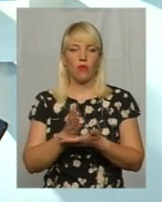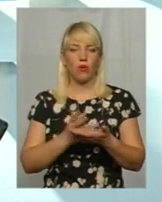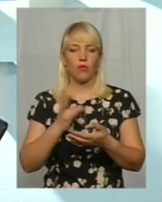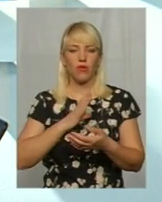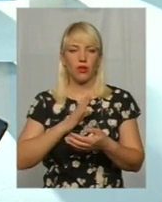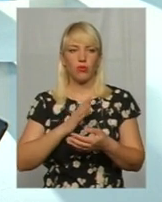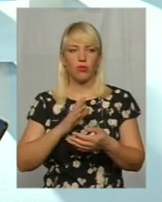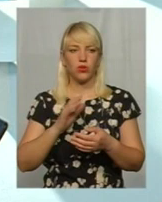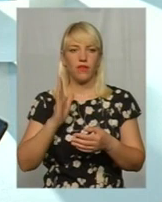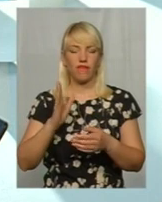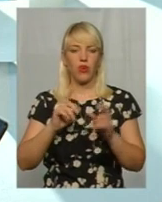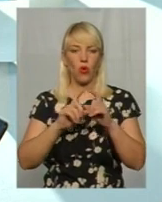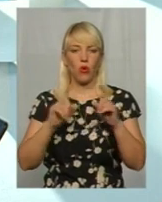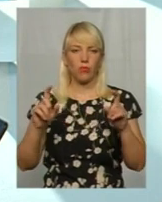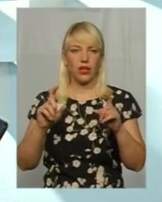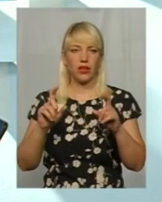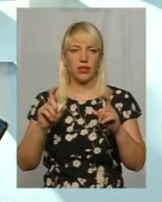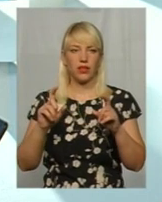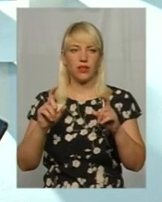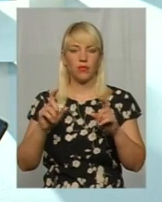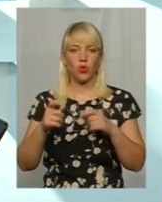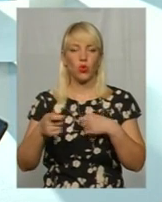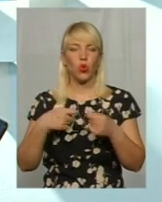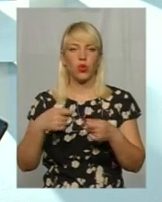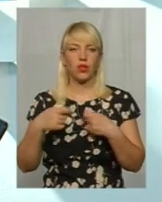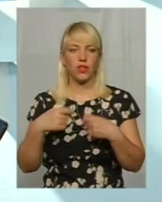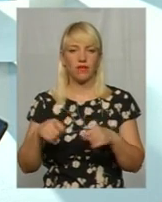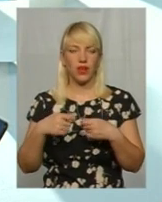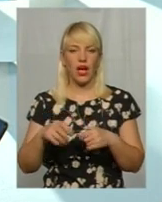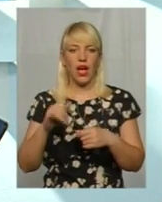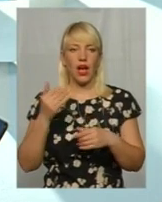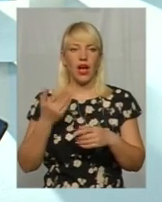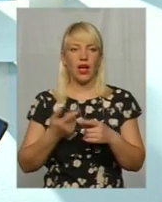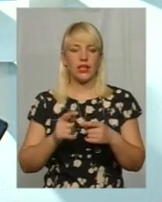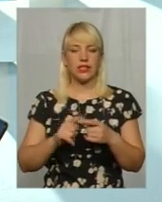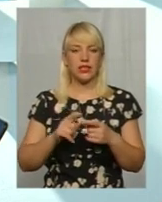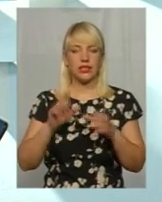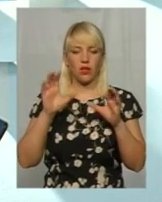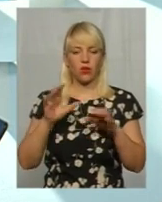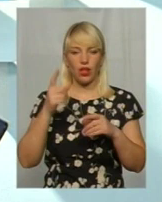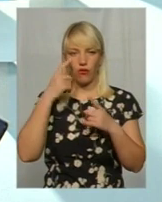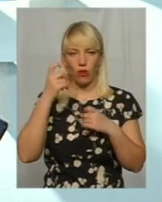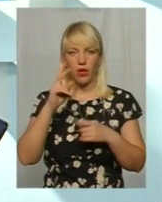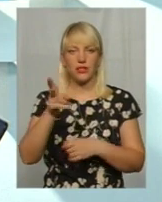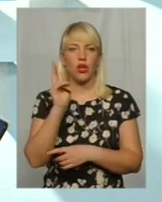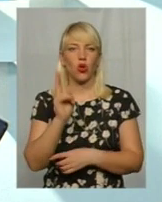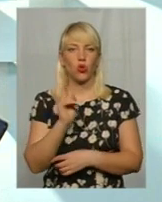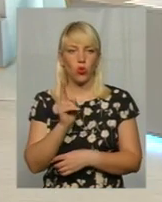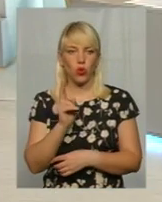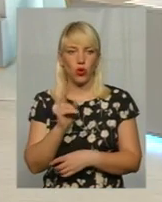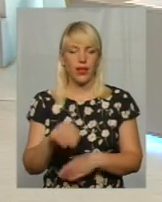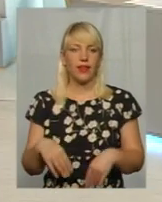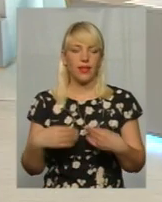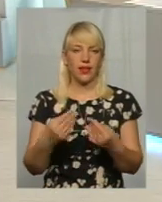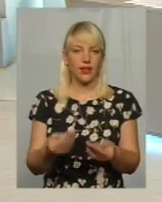в об'єктах, власне, надання послуг, або в об'єктах торгівлі. З точки зору цього закону інформація про те, хто надає тут